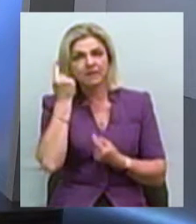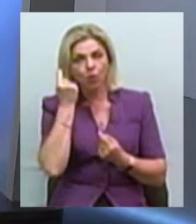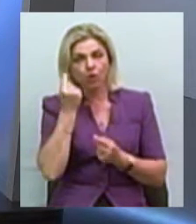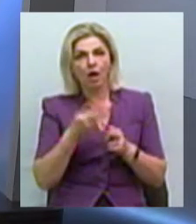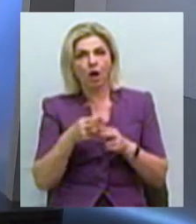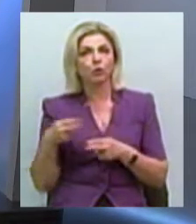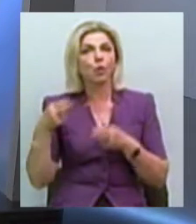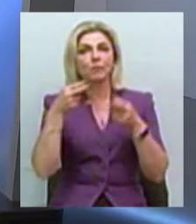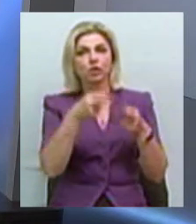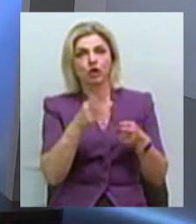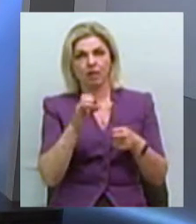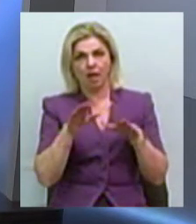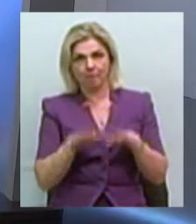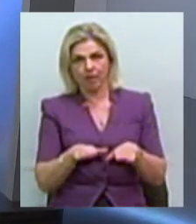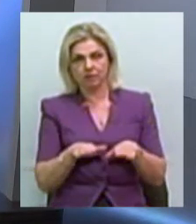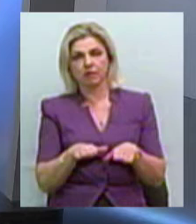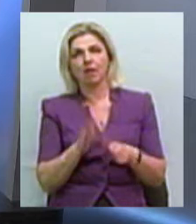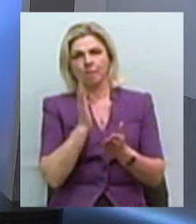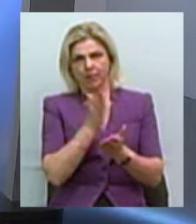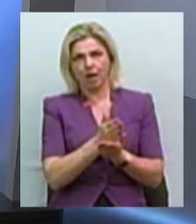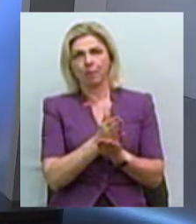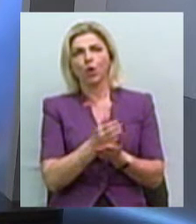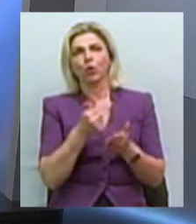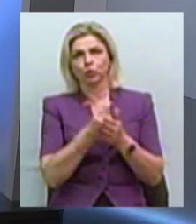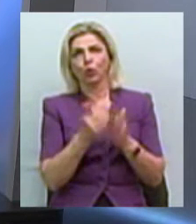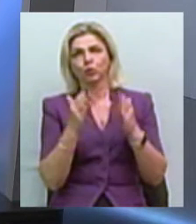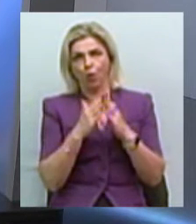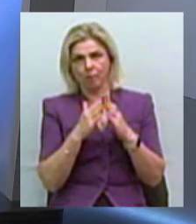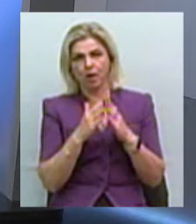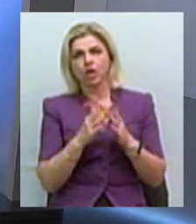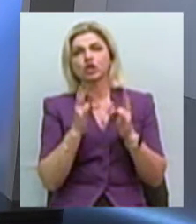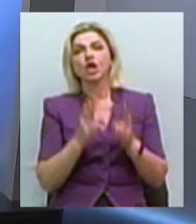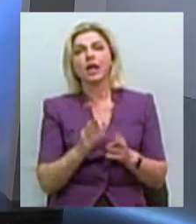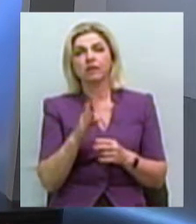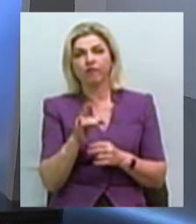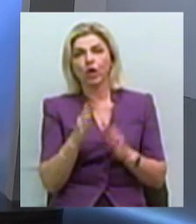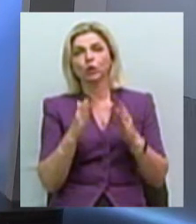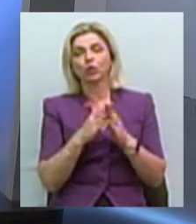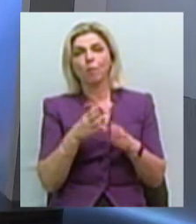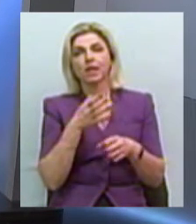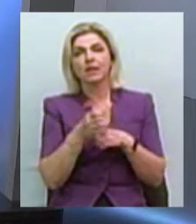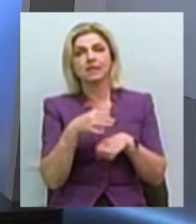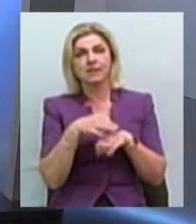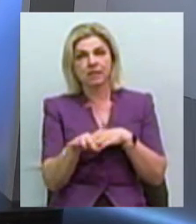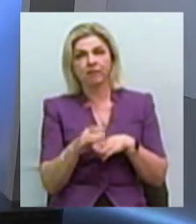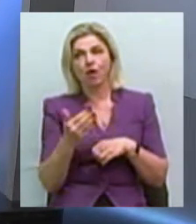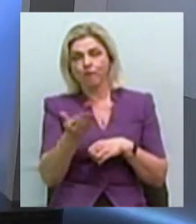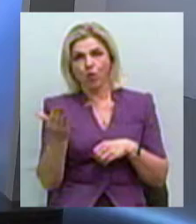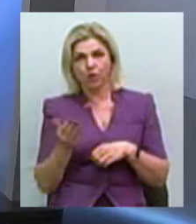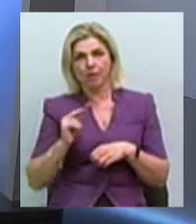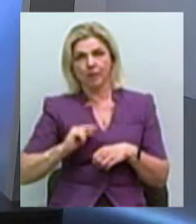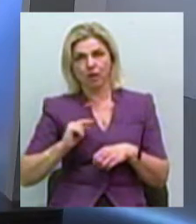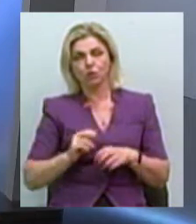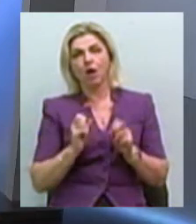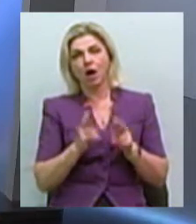приїжджають на місце безпосередньо до дому жертв домашнього насильства. І вони працюють як